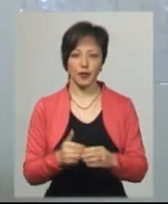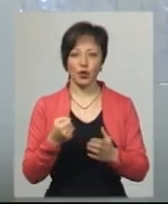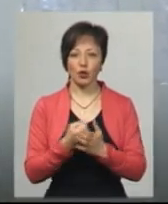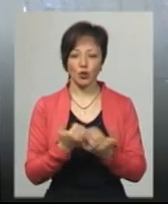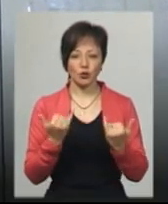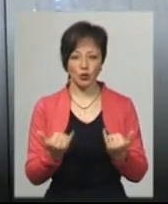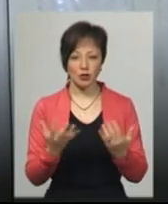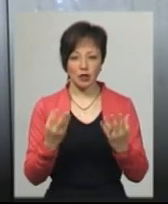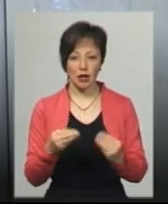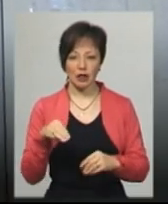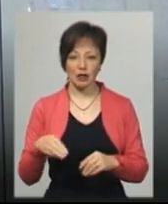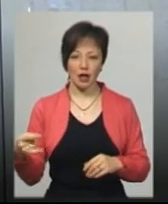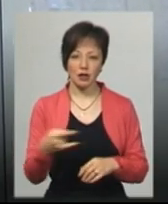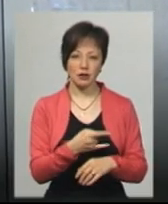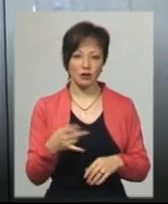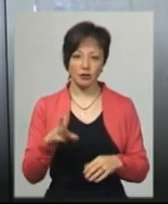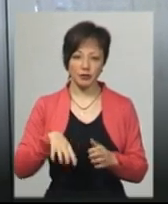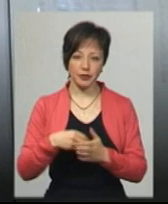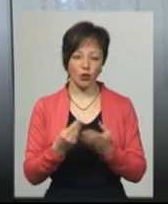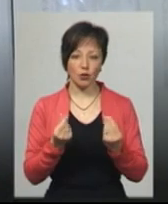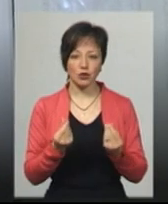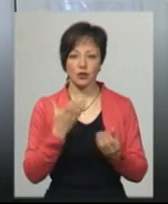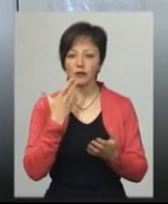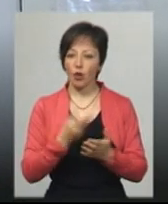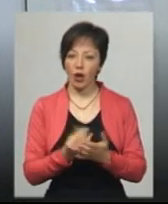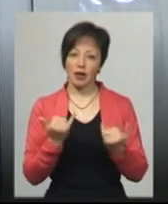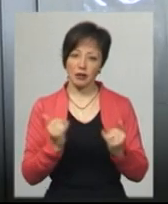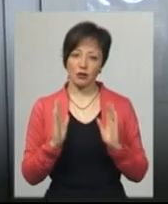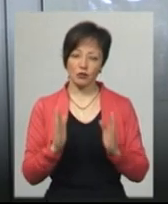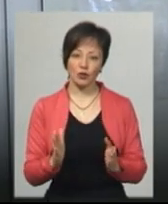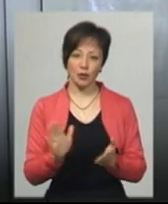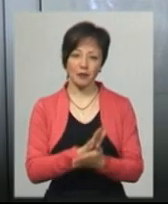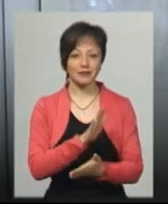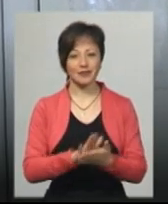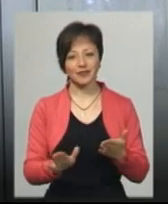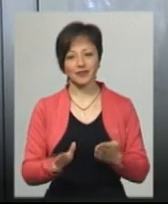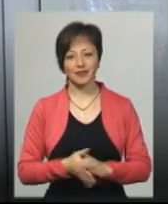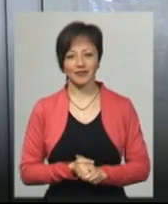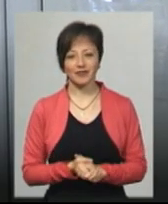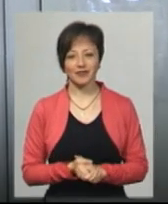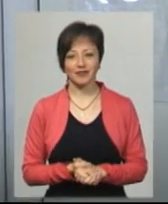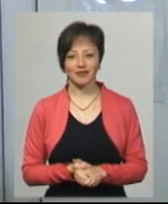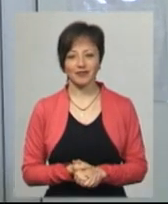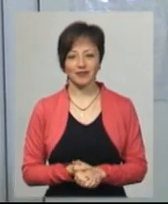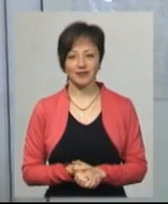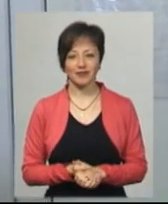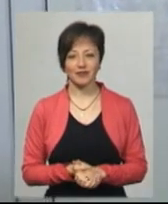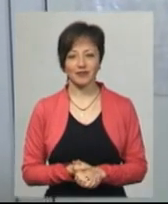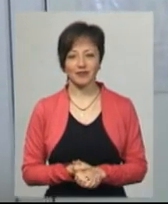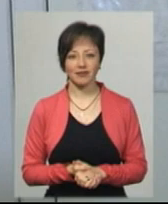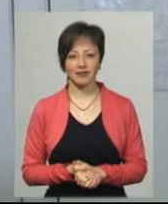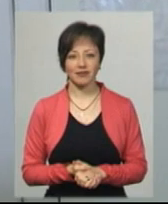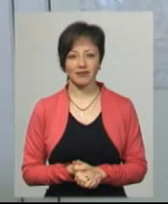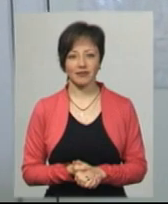їздимо таксі, але платив свої кошти, а зараз вже буду їхати, дай Бог, вже за кошти бюджетні,